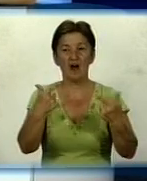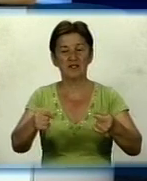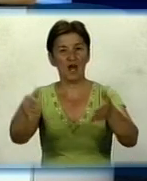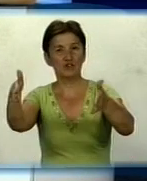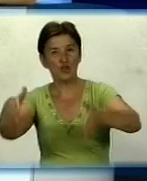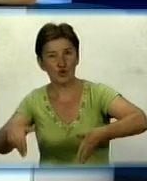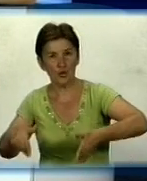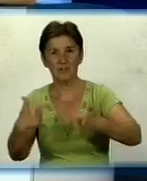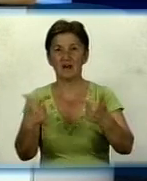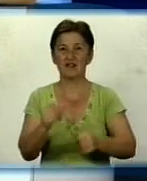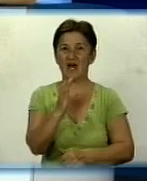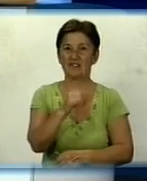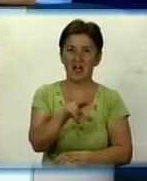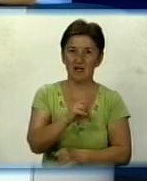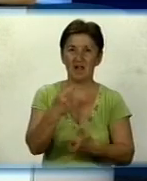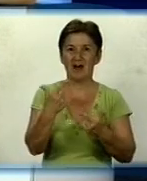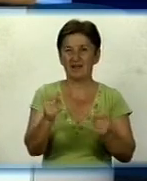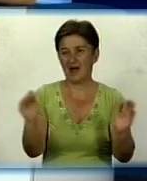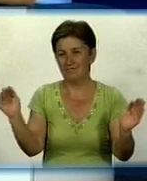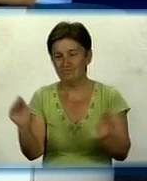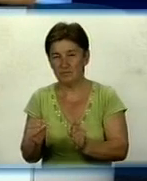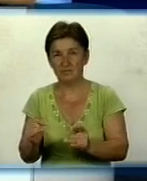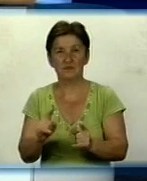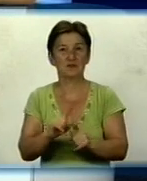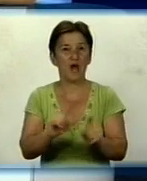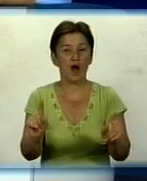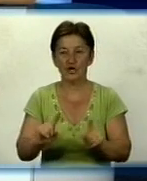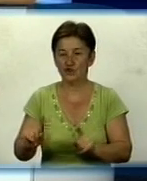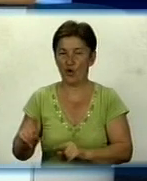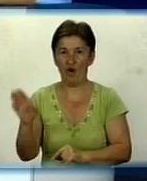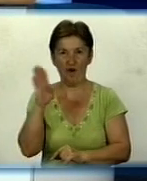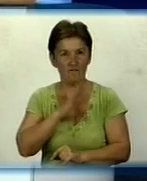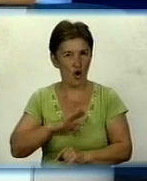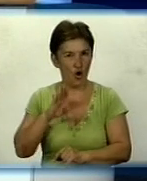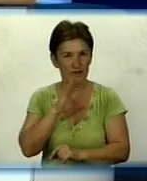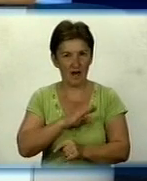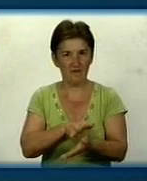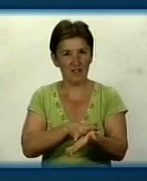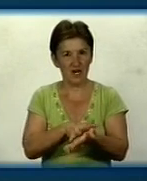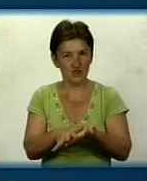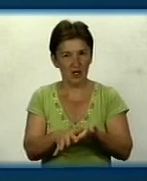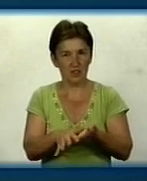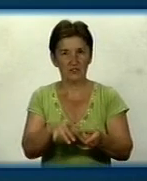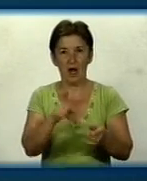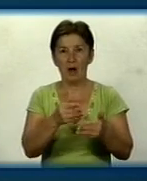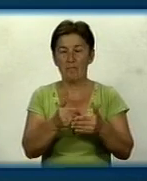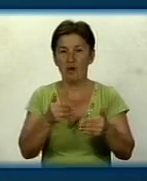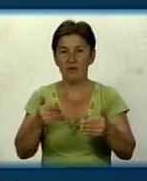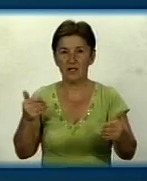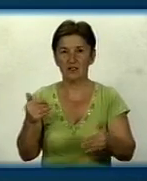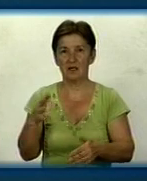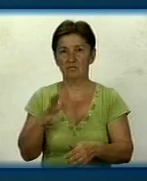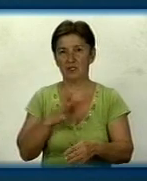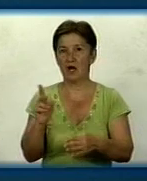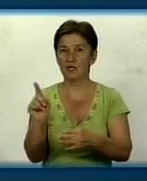де сади, де доріжки і так далі. На що витрачається вода? На що витрачається вода? А в попередній методиці була усереднена